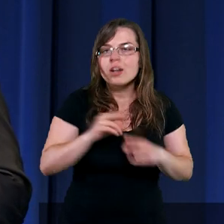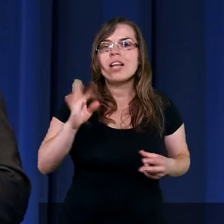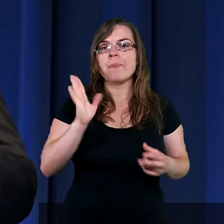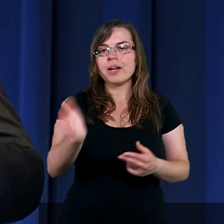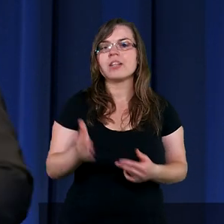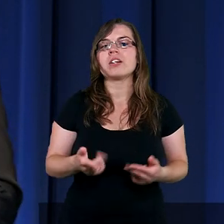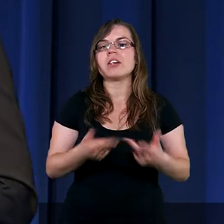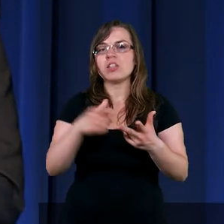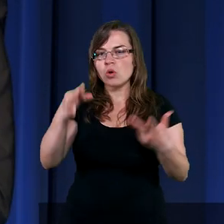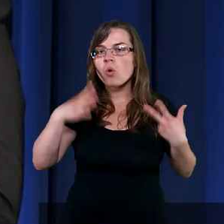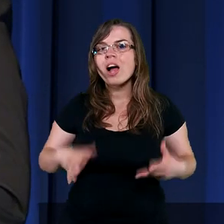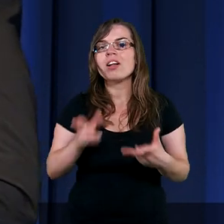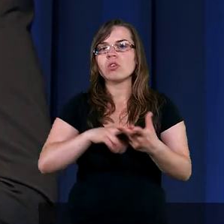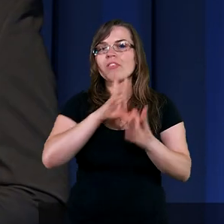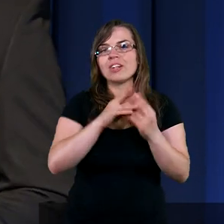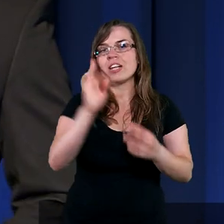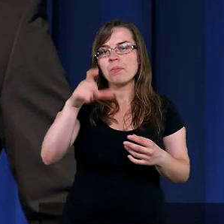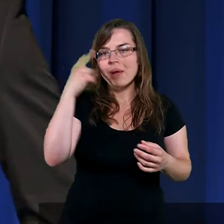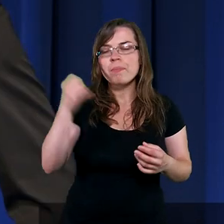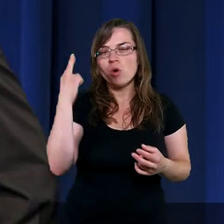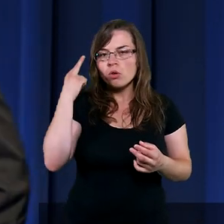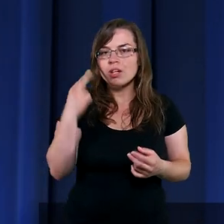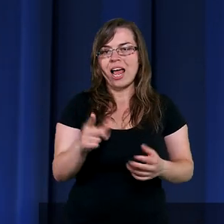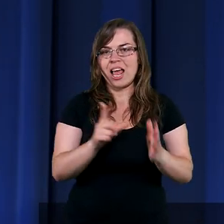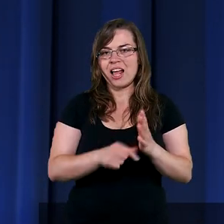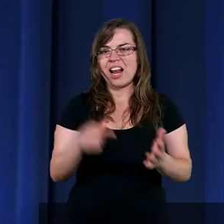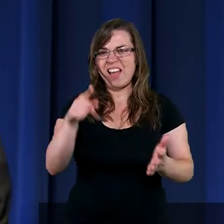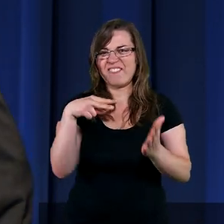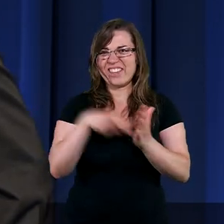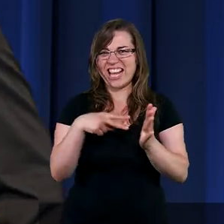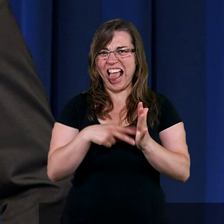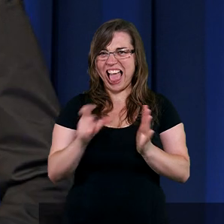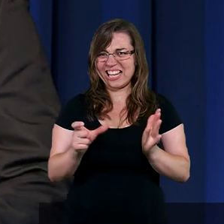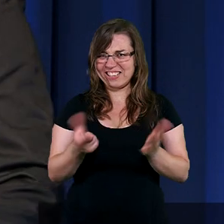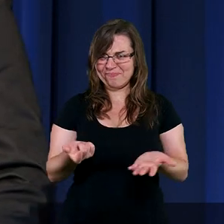będzie. Ta sukienka, której się, tak wszyscy się pamiętamy. Ale widelec?